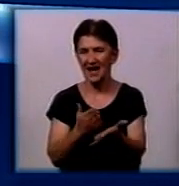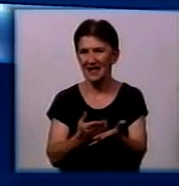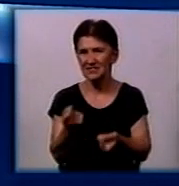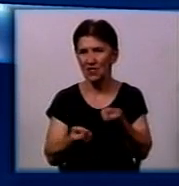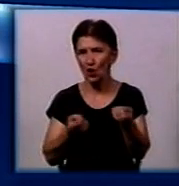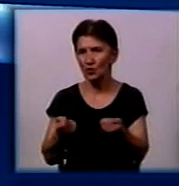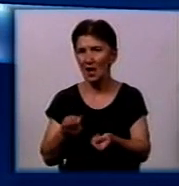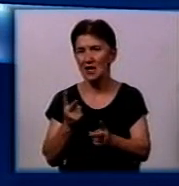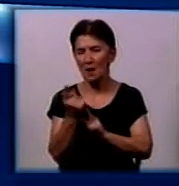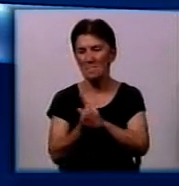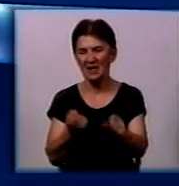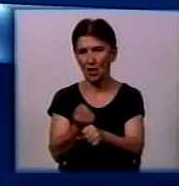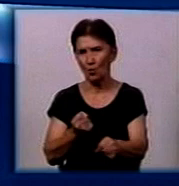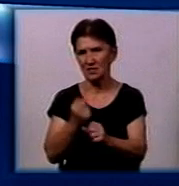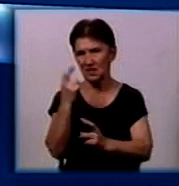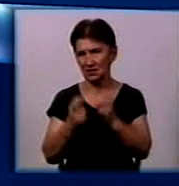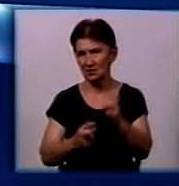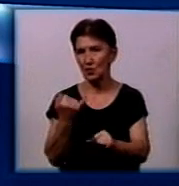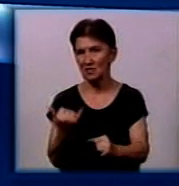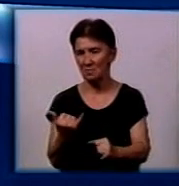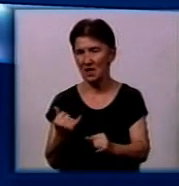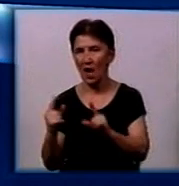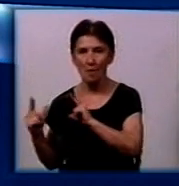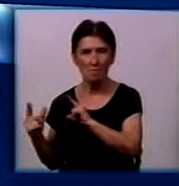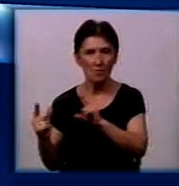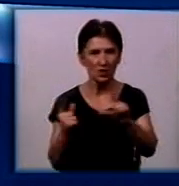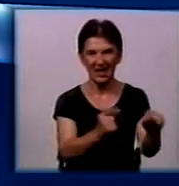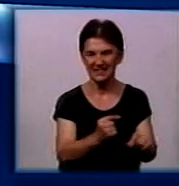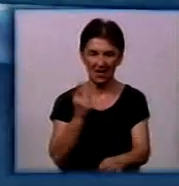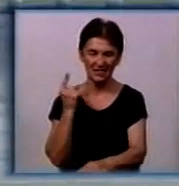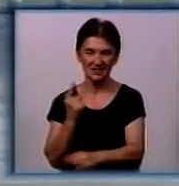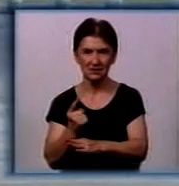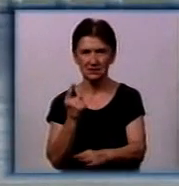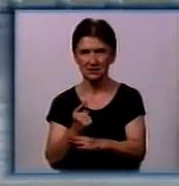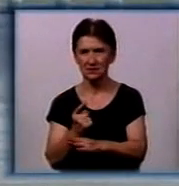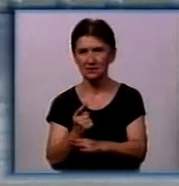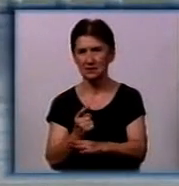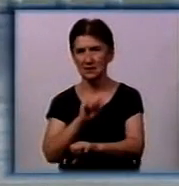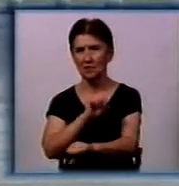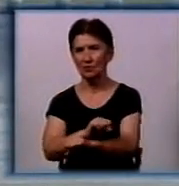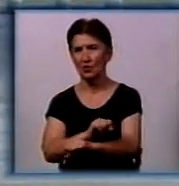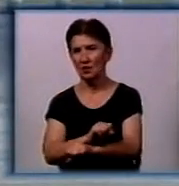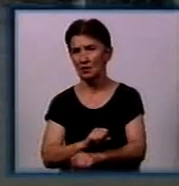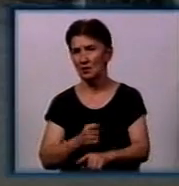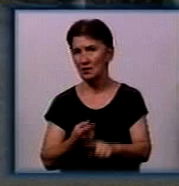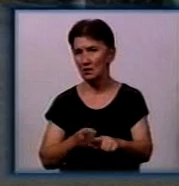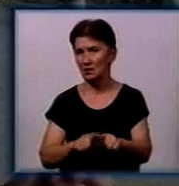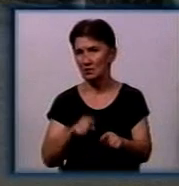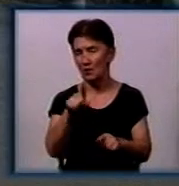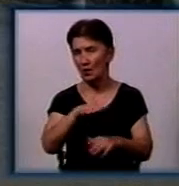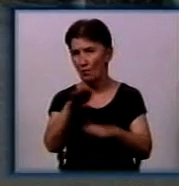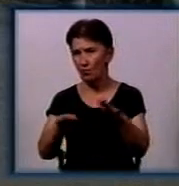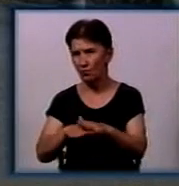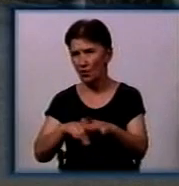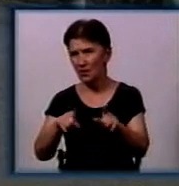місцевого переробного заводу. Тепер проїзд заблокували бетонними обмежувачами. Ось тут під Ковалівським мостом